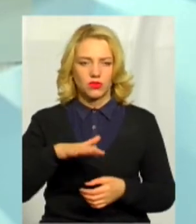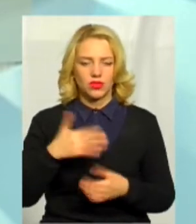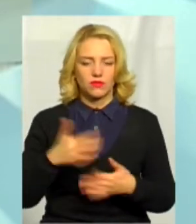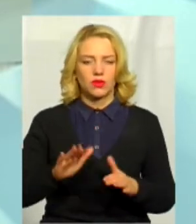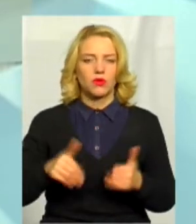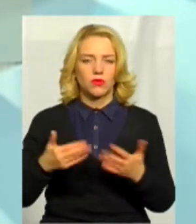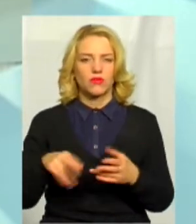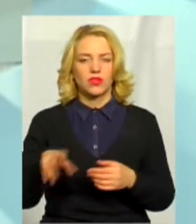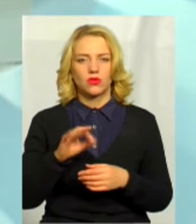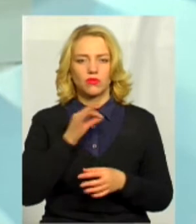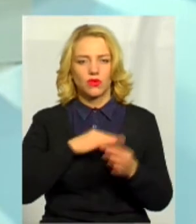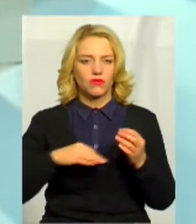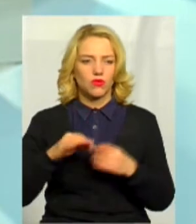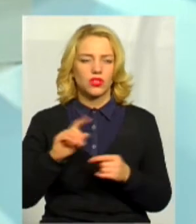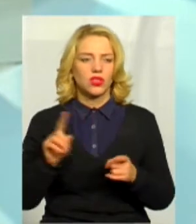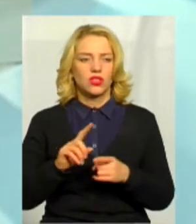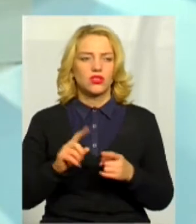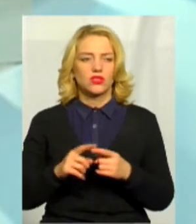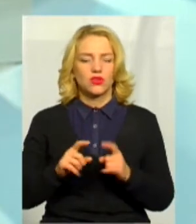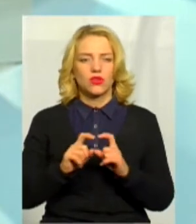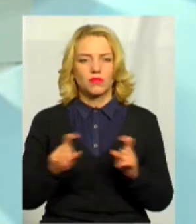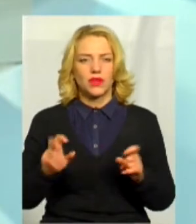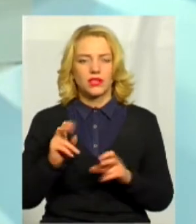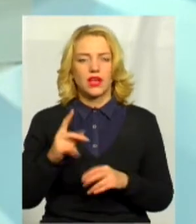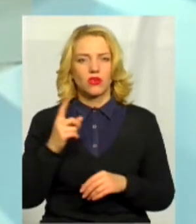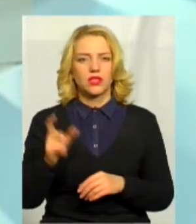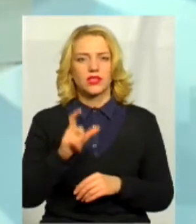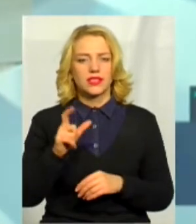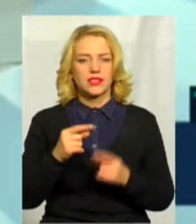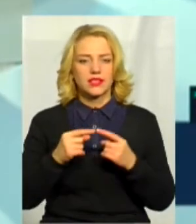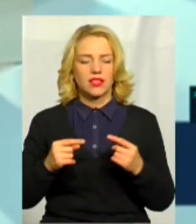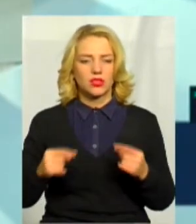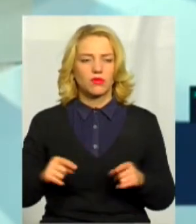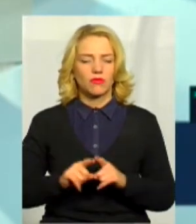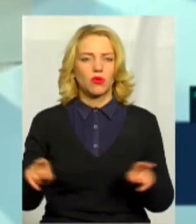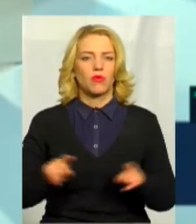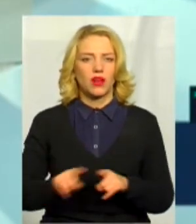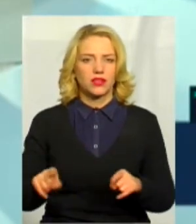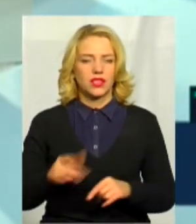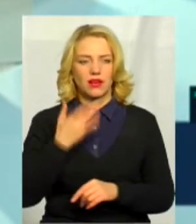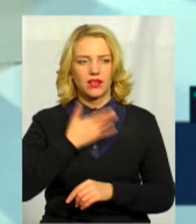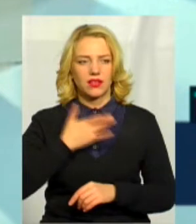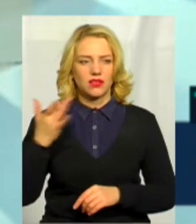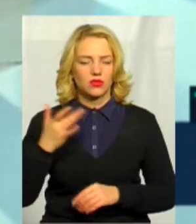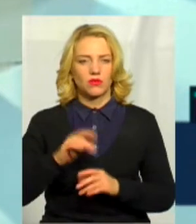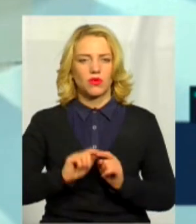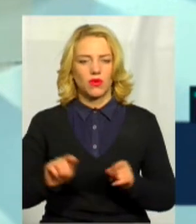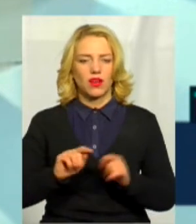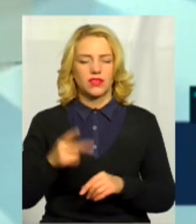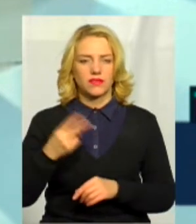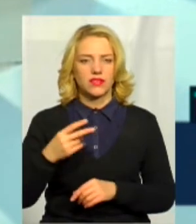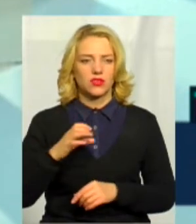пропонували до обговорення, що це музеїфікація об'єкту як один із засобів радянської пропаганди в ХХ